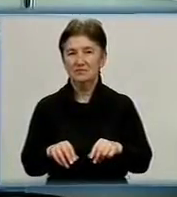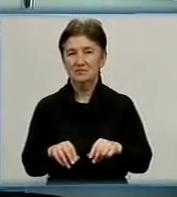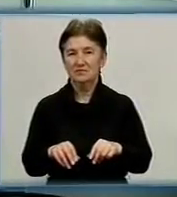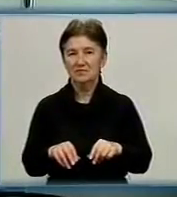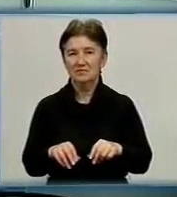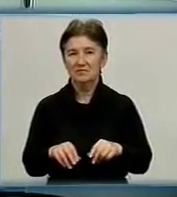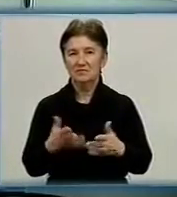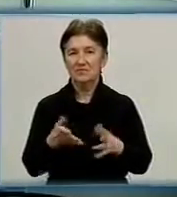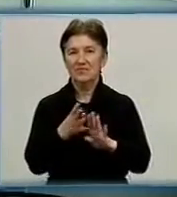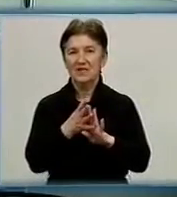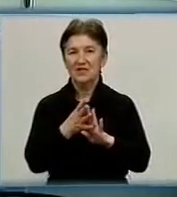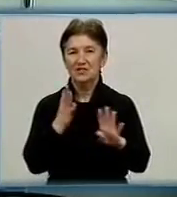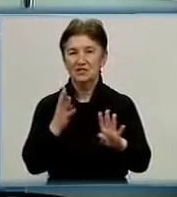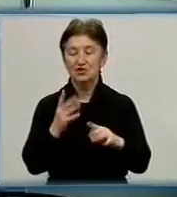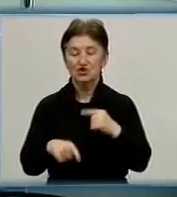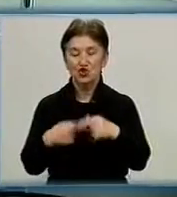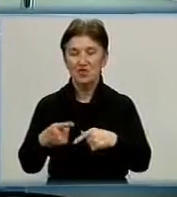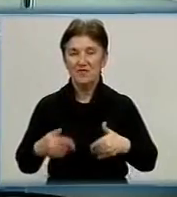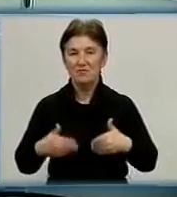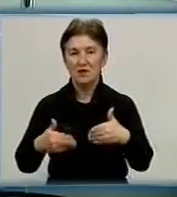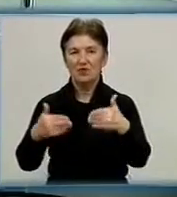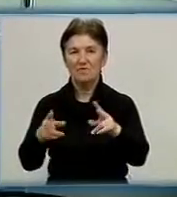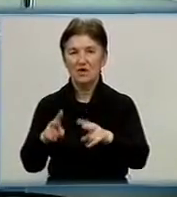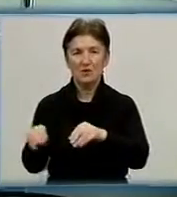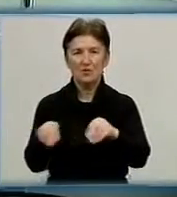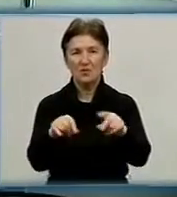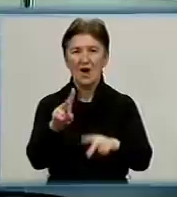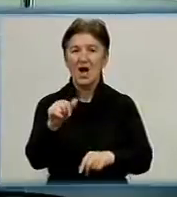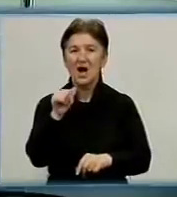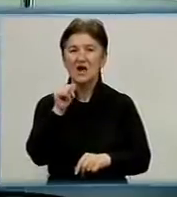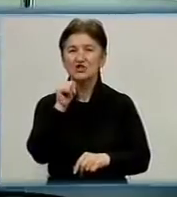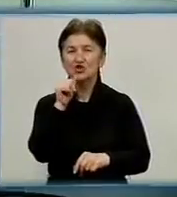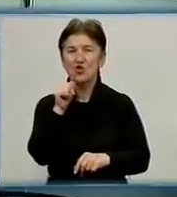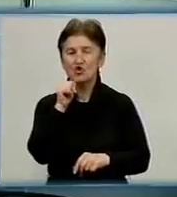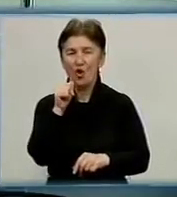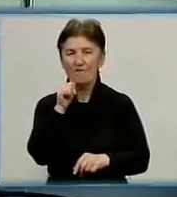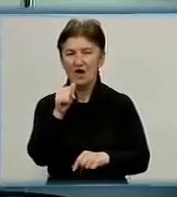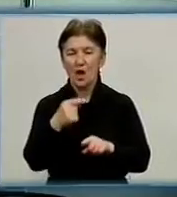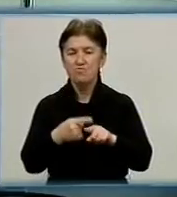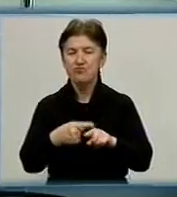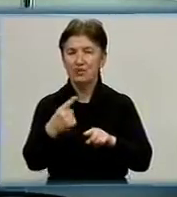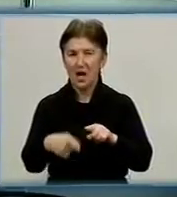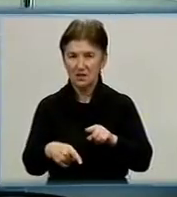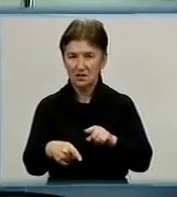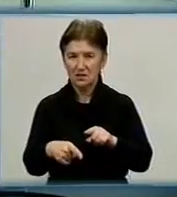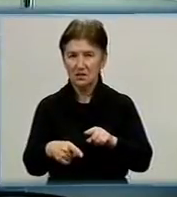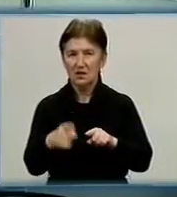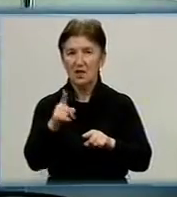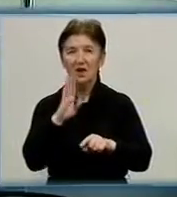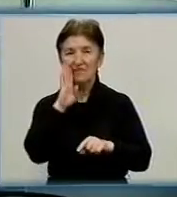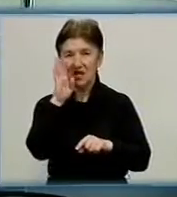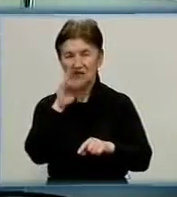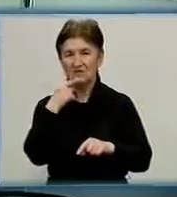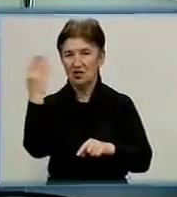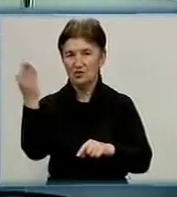Черговими кроками підходимо до посіву цукрових буряків. Якщо я вранці на апаратній нараді доповідав,